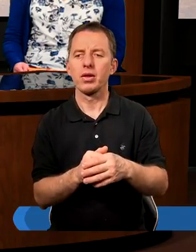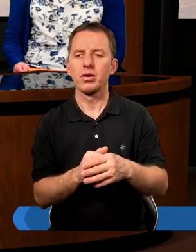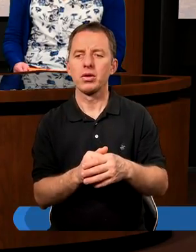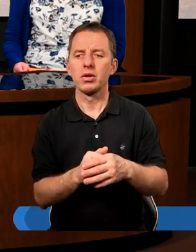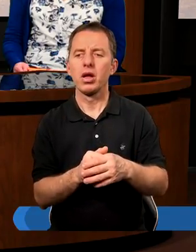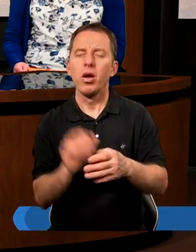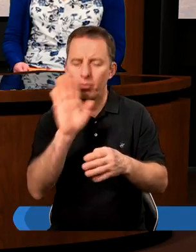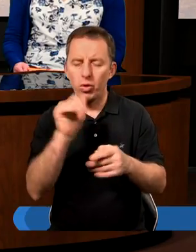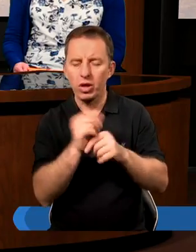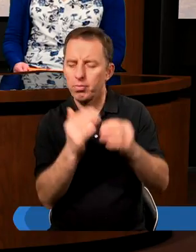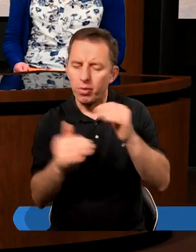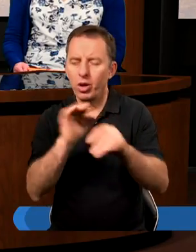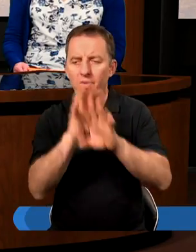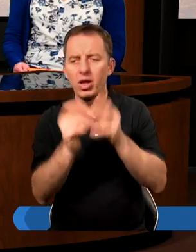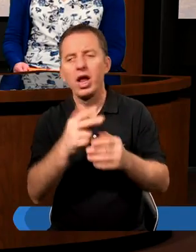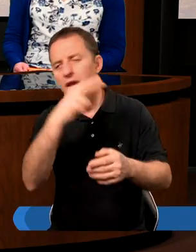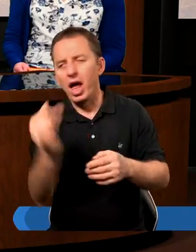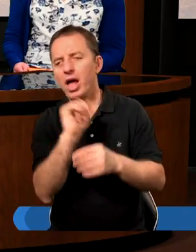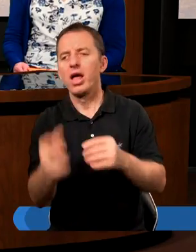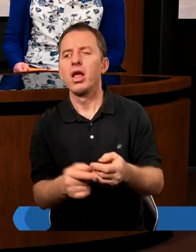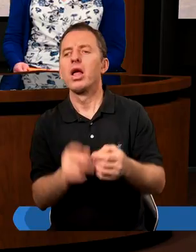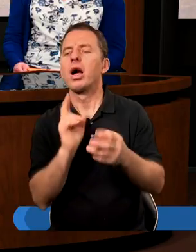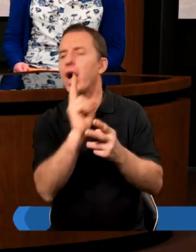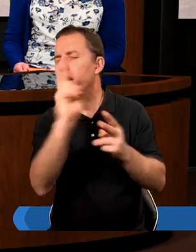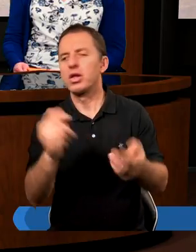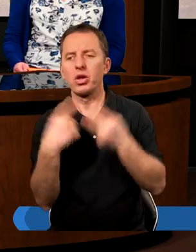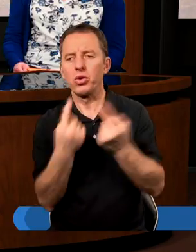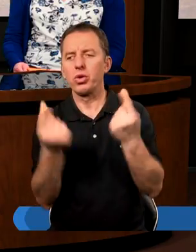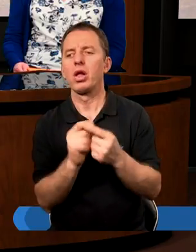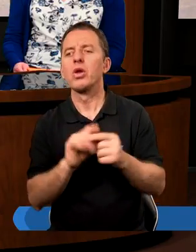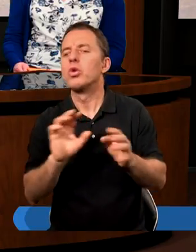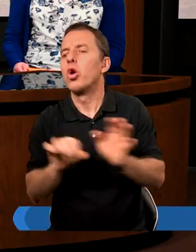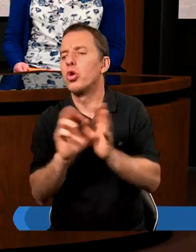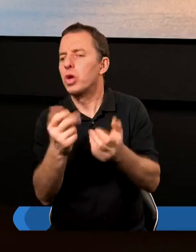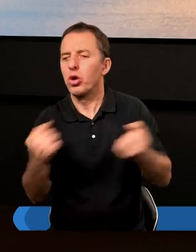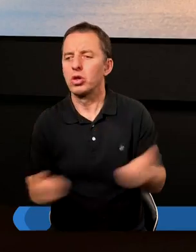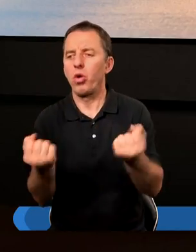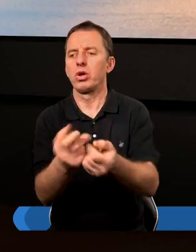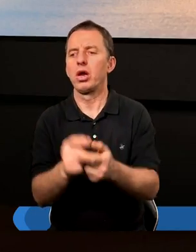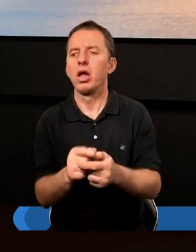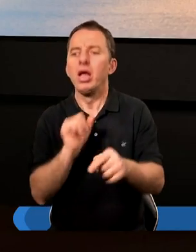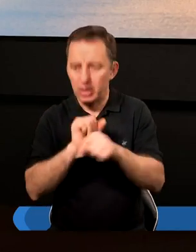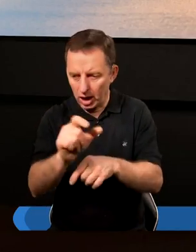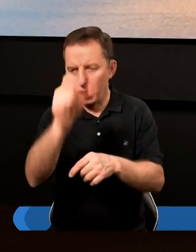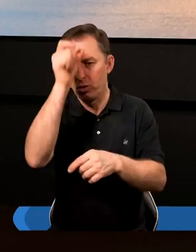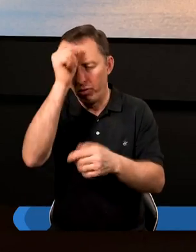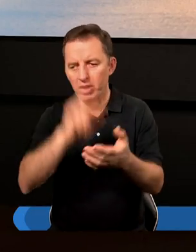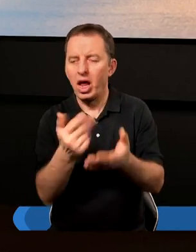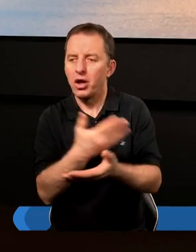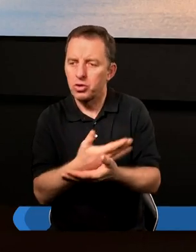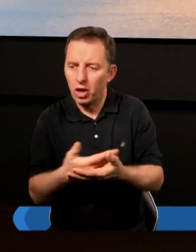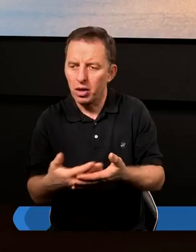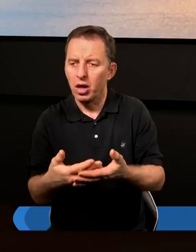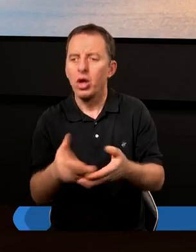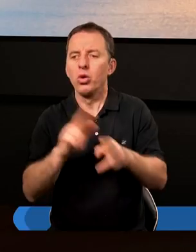po prostu, że Bóg jest ponad wszystkim, że Bóg jest naj w każdej sytuacji. Ale do czego zmierzam? No jest człowiek na tej ziemi,